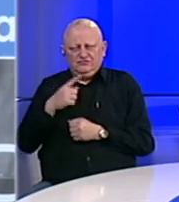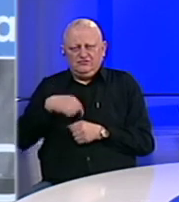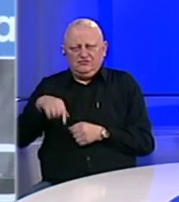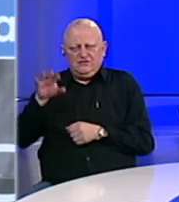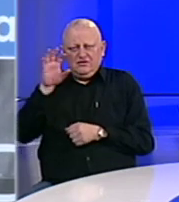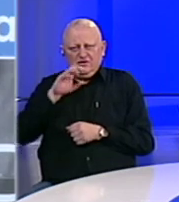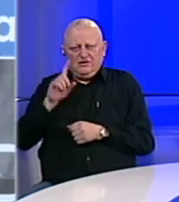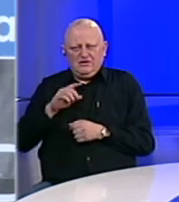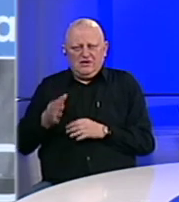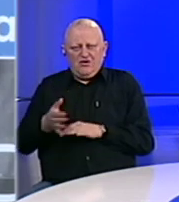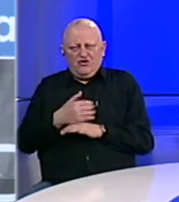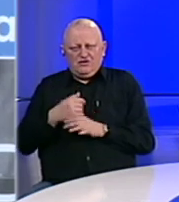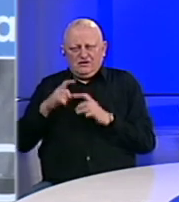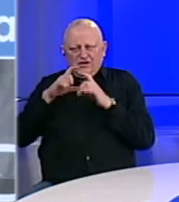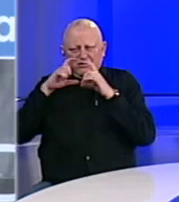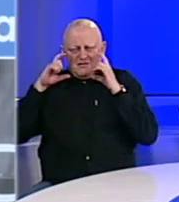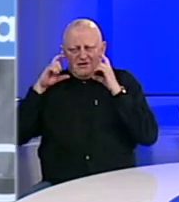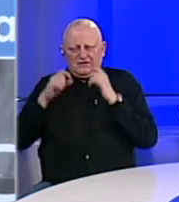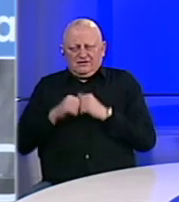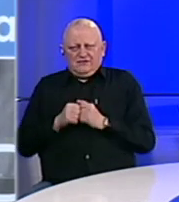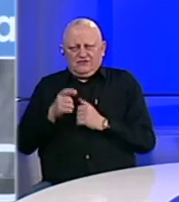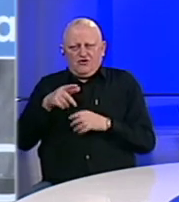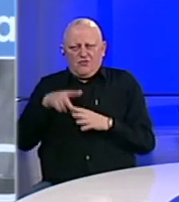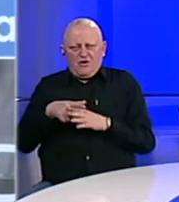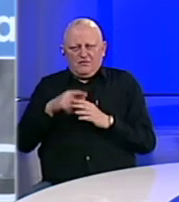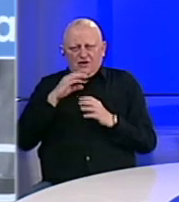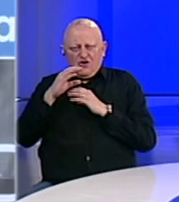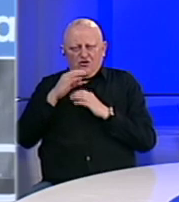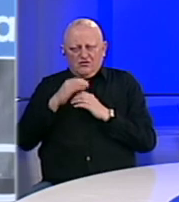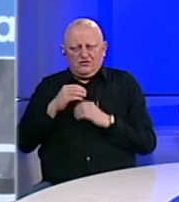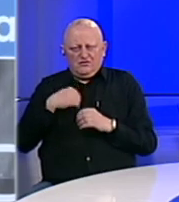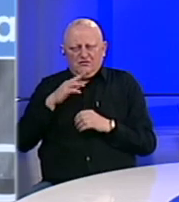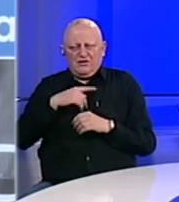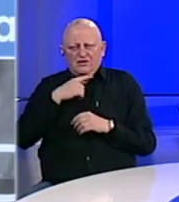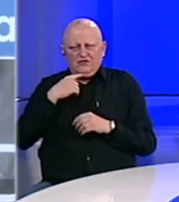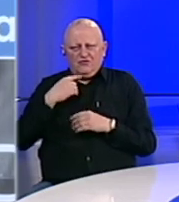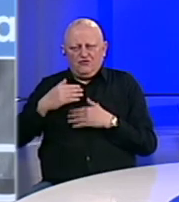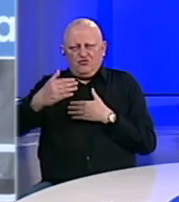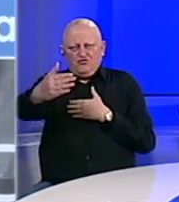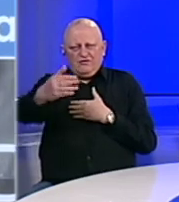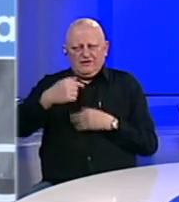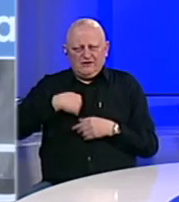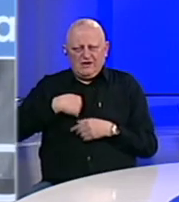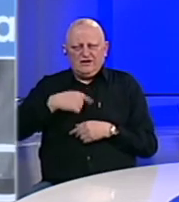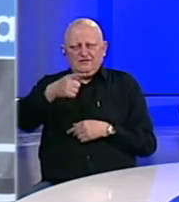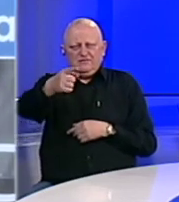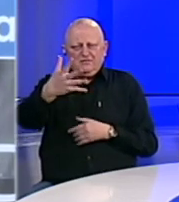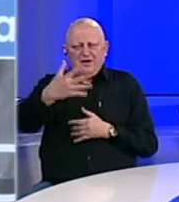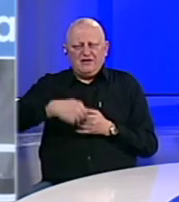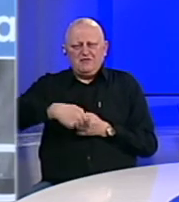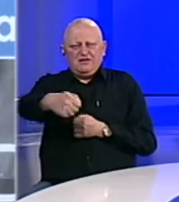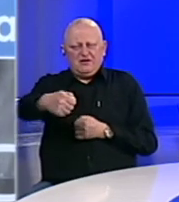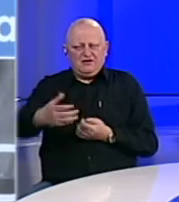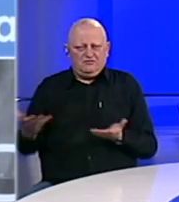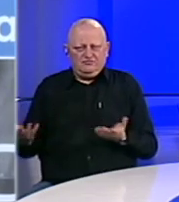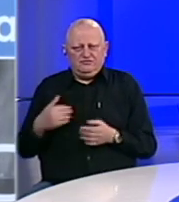u Evropi prakšno ne koristi maske jer to bi ometalo komunikaciju. Mi imamo dovoljnu udaljenost. što je sada između nas i vas je 5 metara,